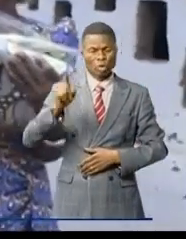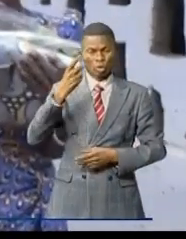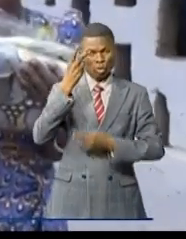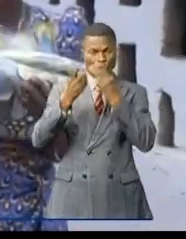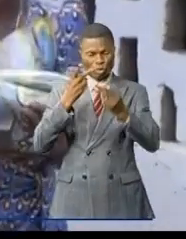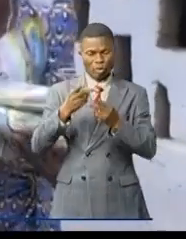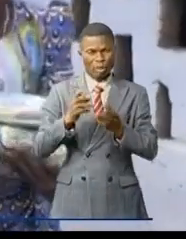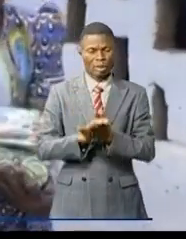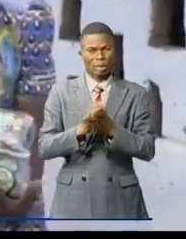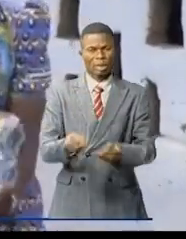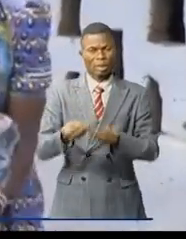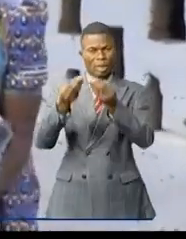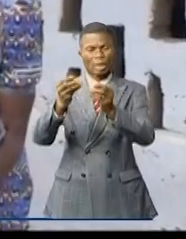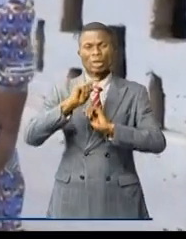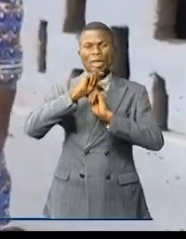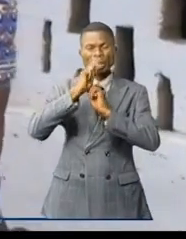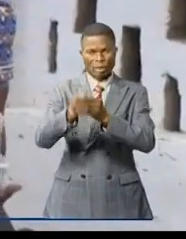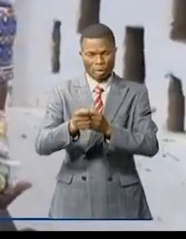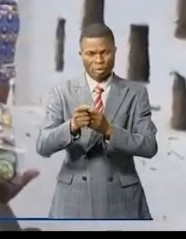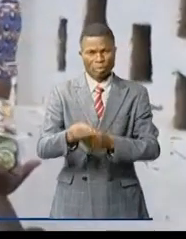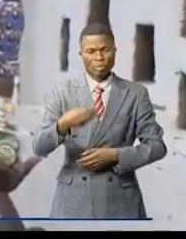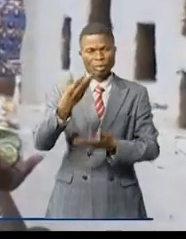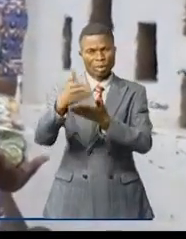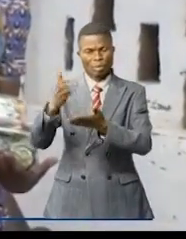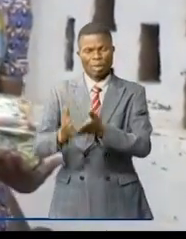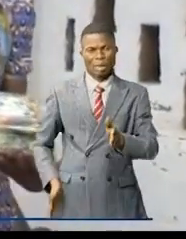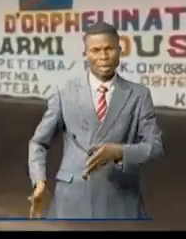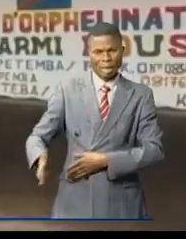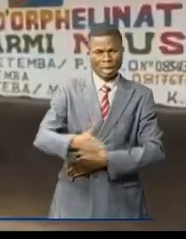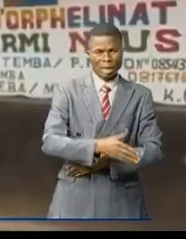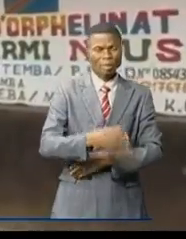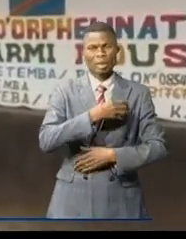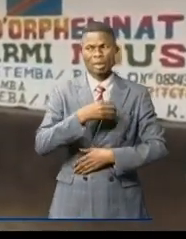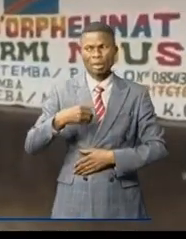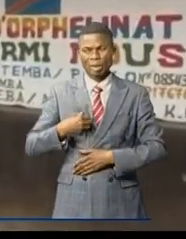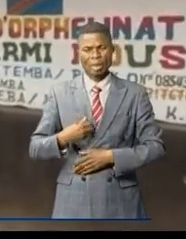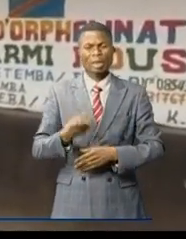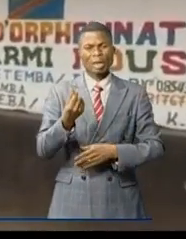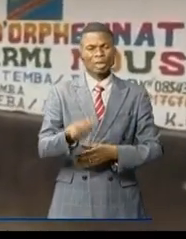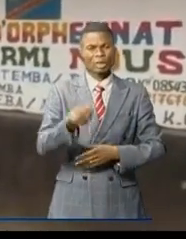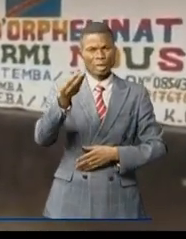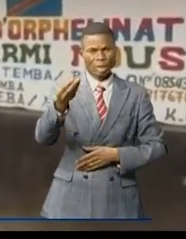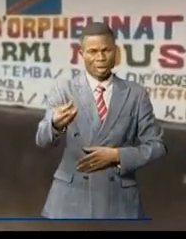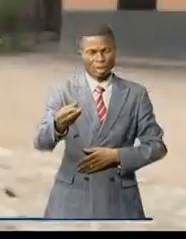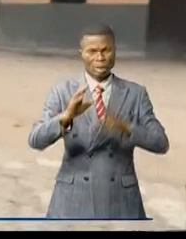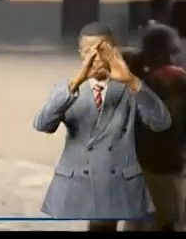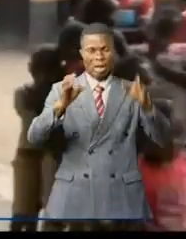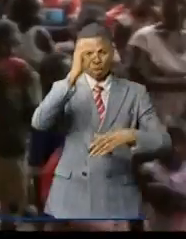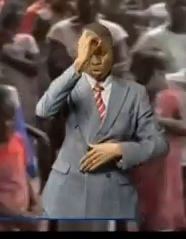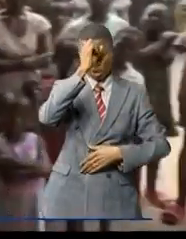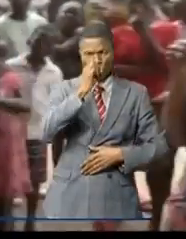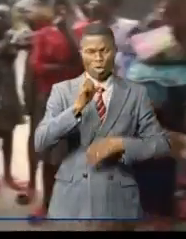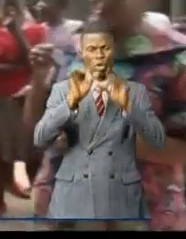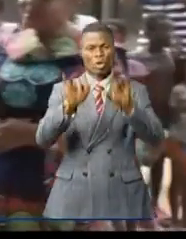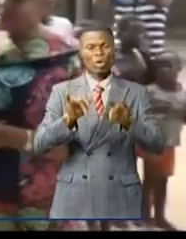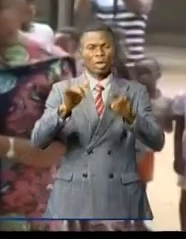Jeanette Longa Moussamba a fait des dons. Elle a offert des pièces aux waxes femmes et des enveloppes d'argent. À l'orphelinat Miséricorde,